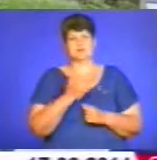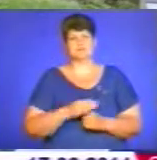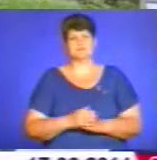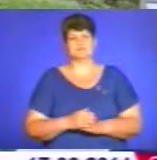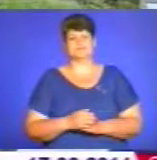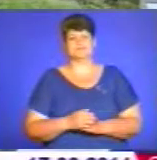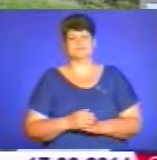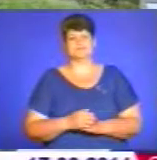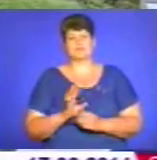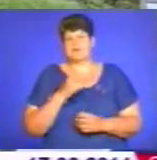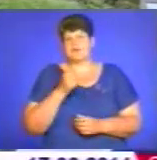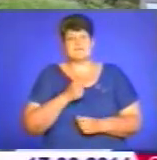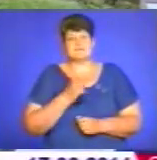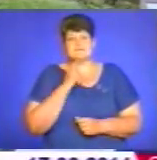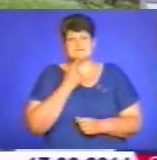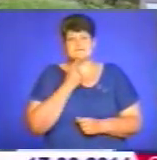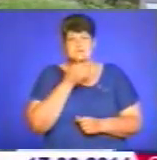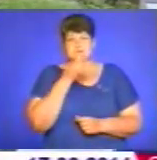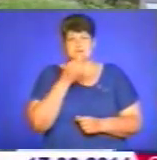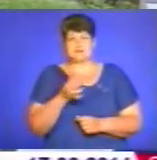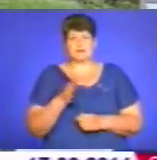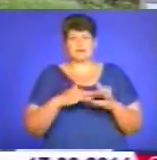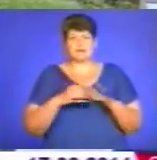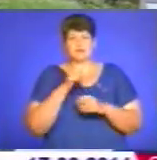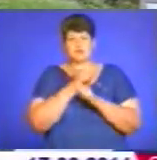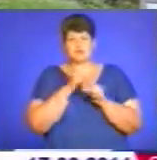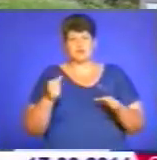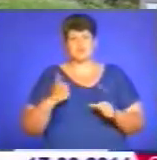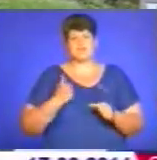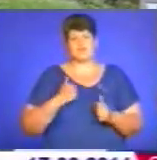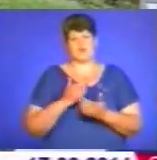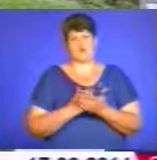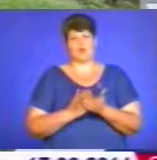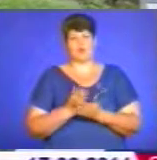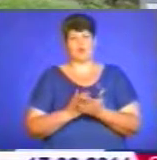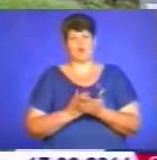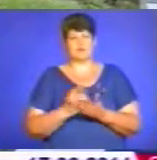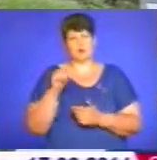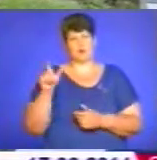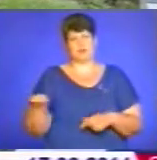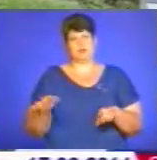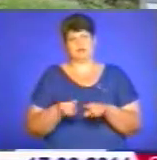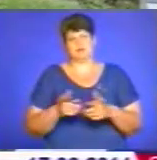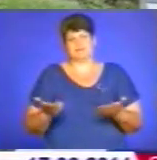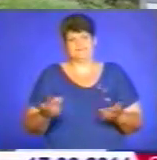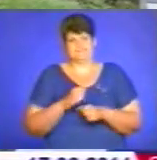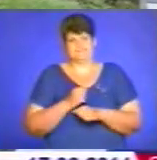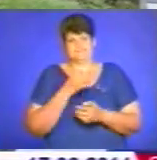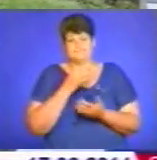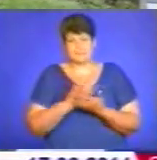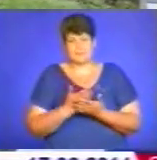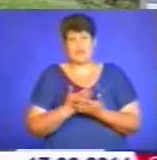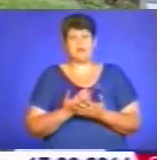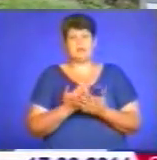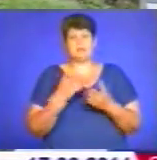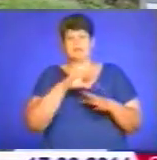мені важко їх назвати, і практично я не можу їх назвати військовослужбовцями, і людьми так само. Але перед